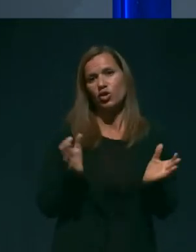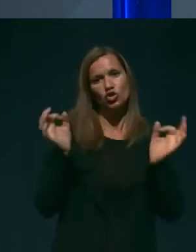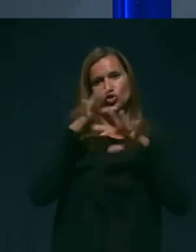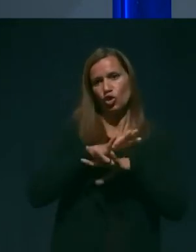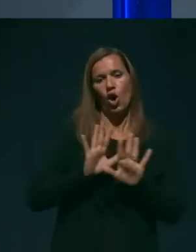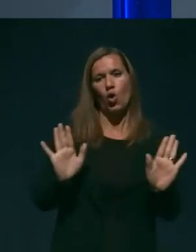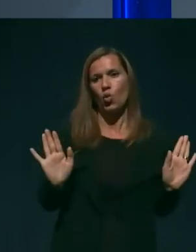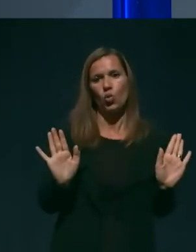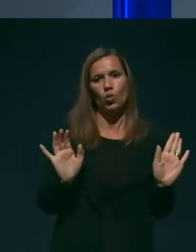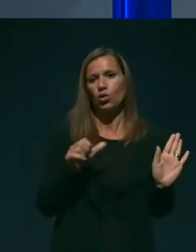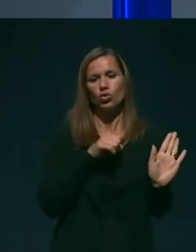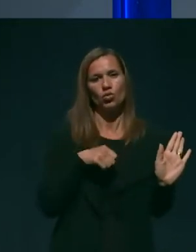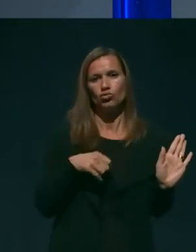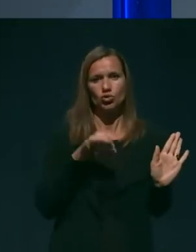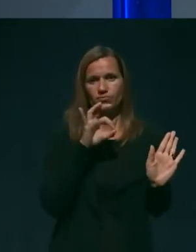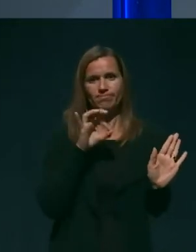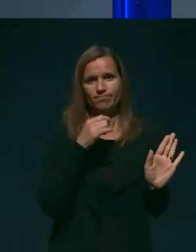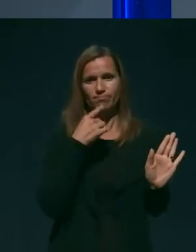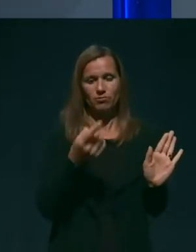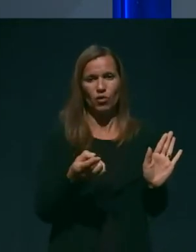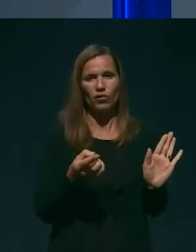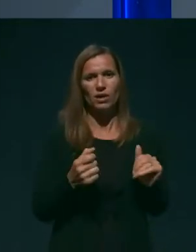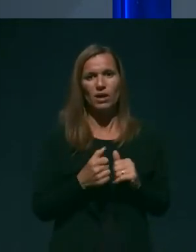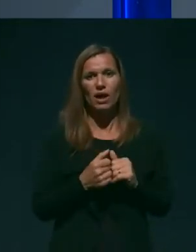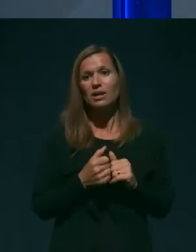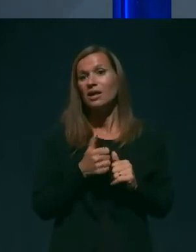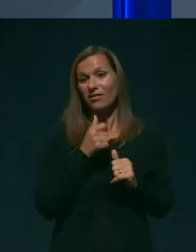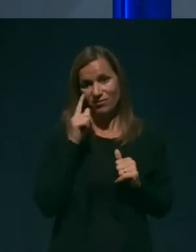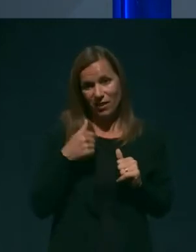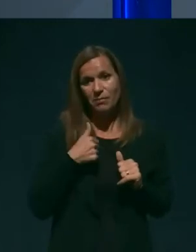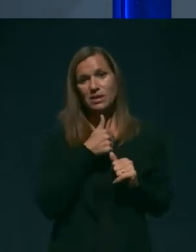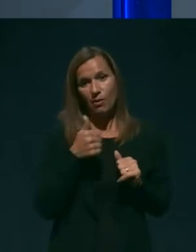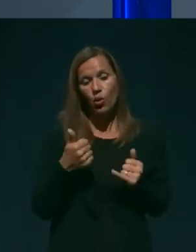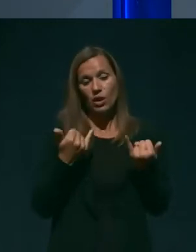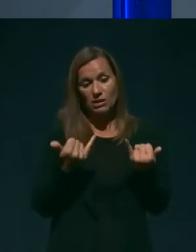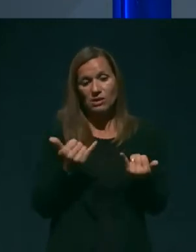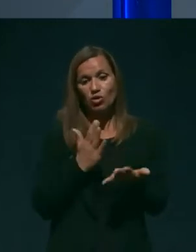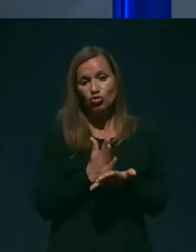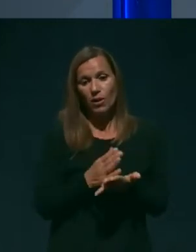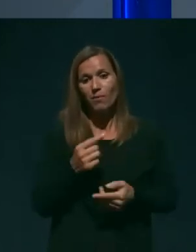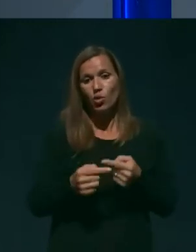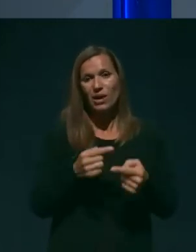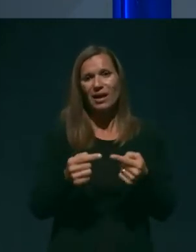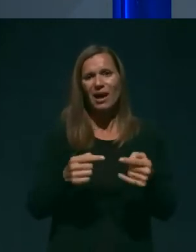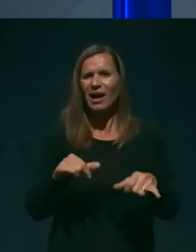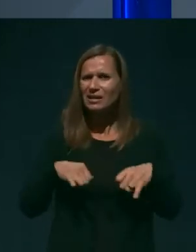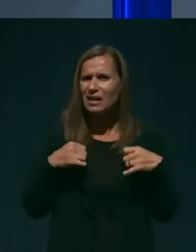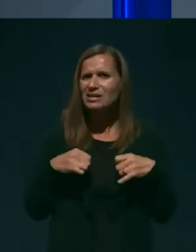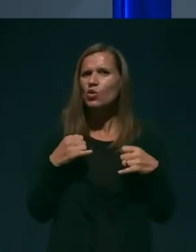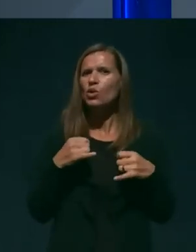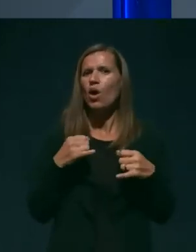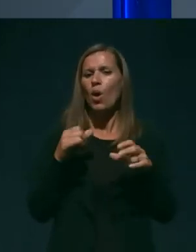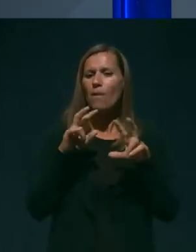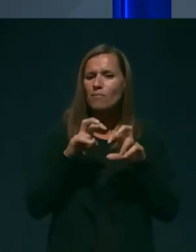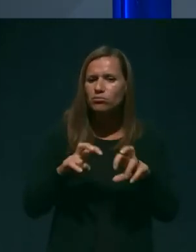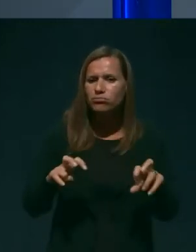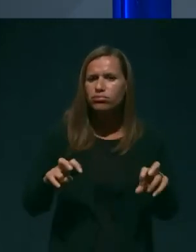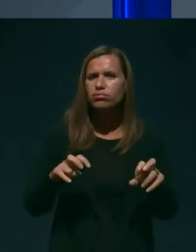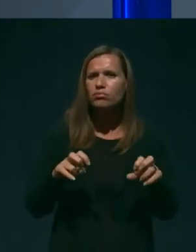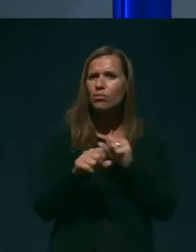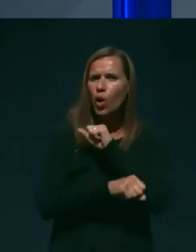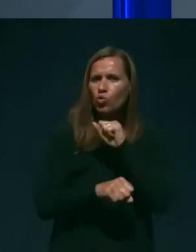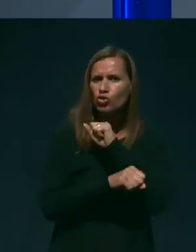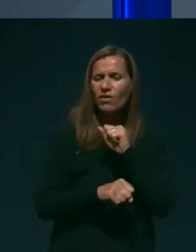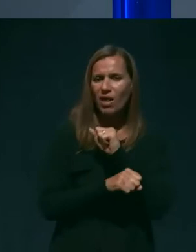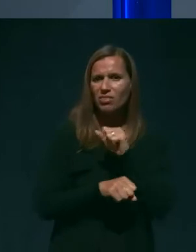opredeljevala. Vem samo, da poteka intenzivno preučevanje tega